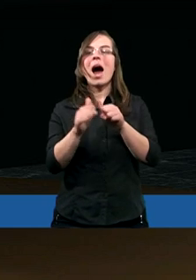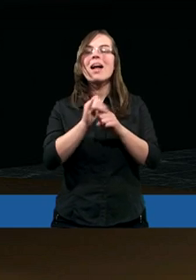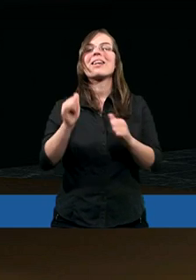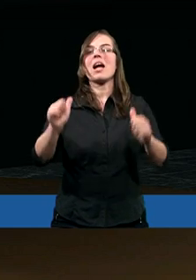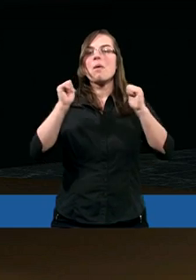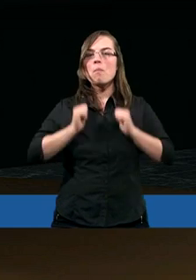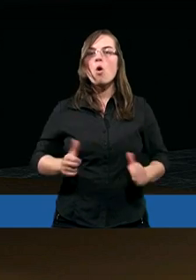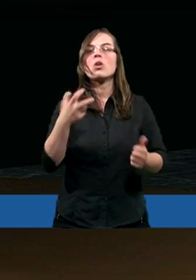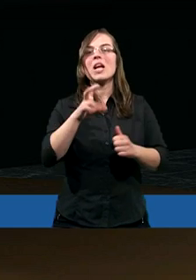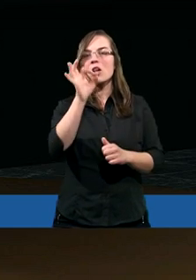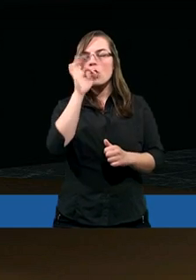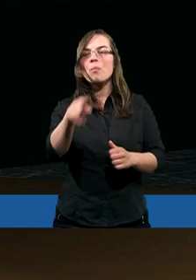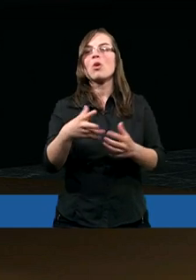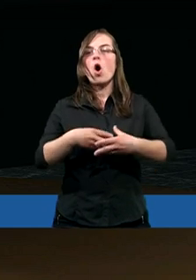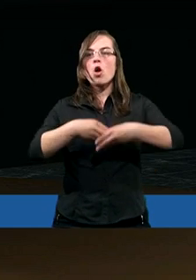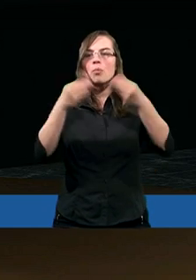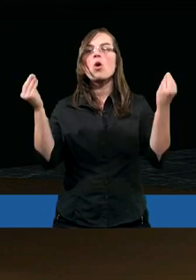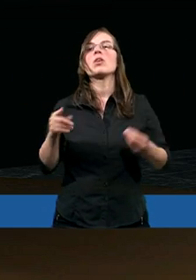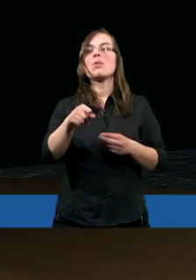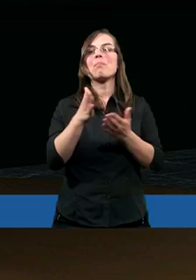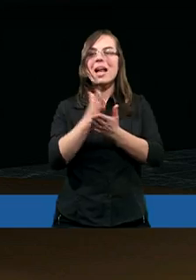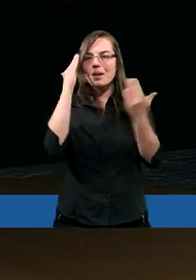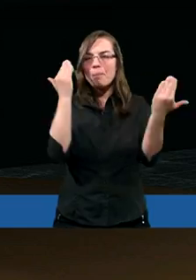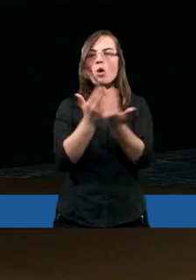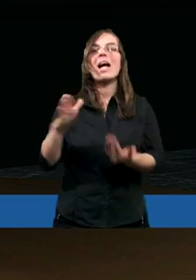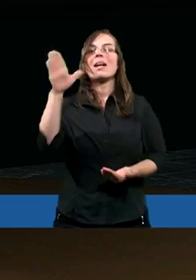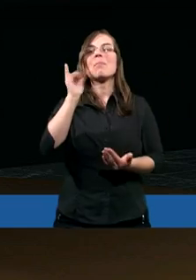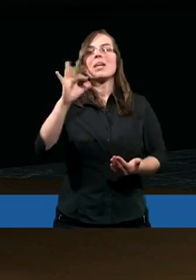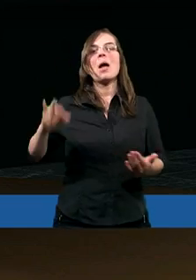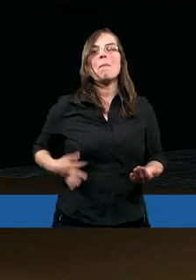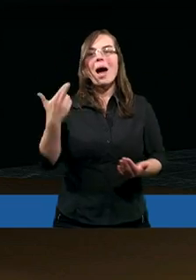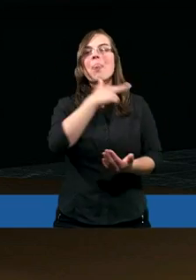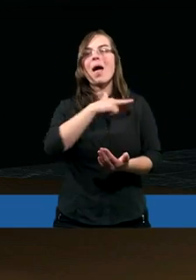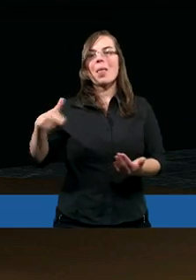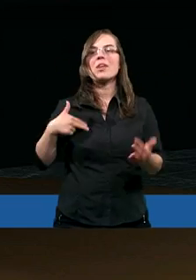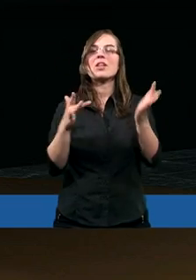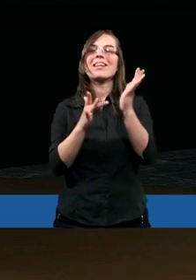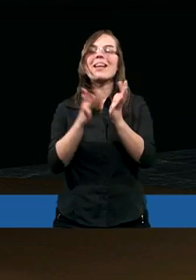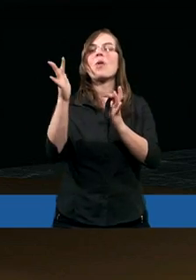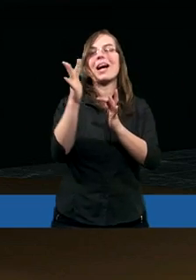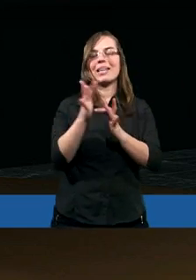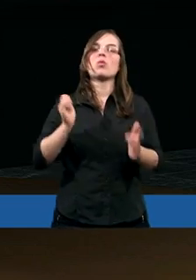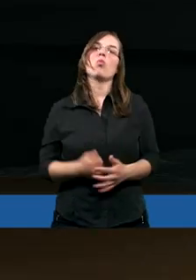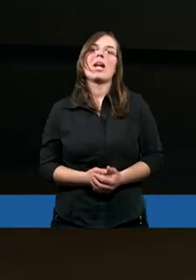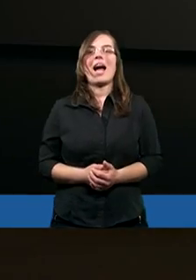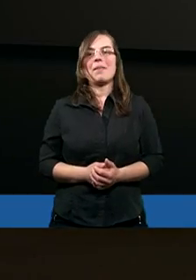i pokój niech się wam rozmnożą przez poznanie Boga i Pana naszego Jezusa Chrystusa.